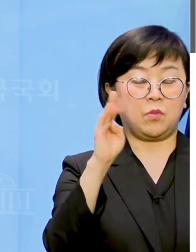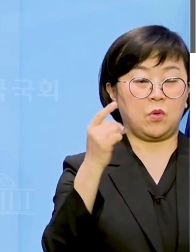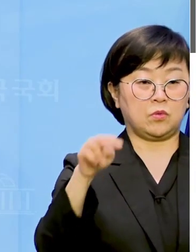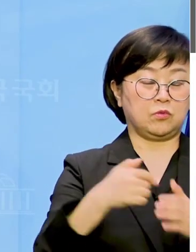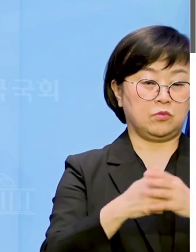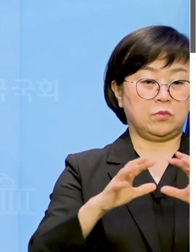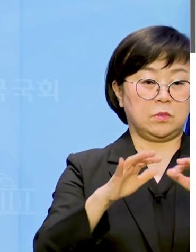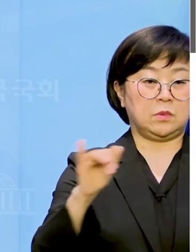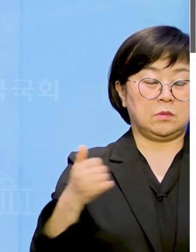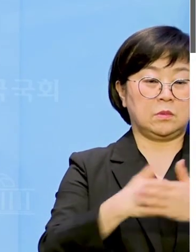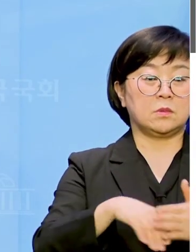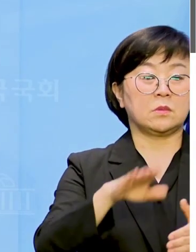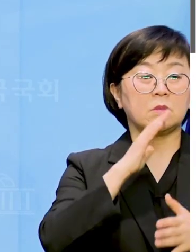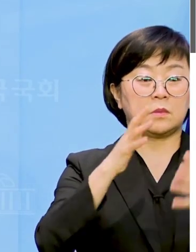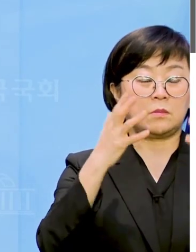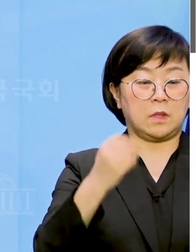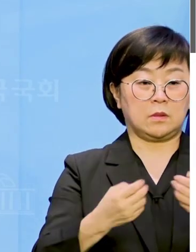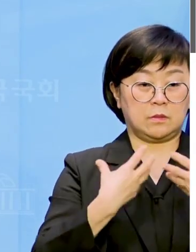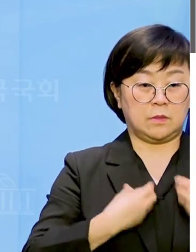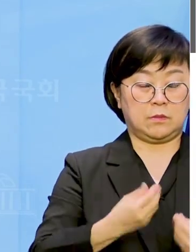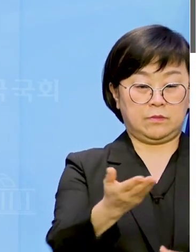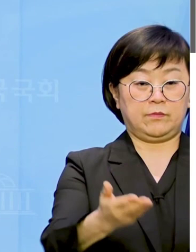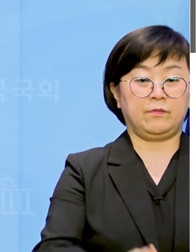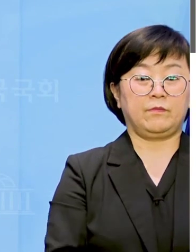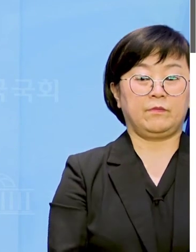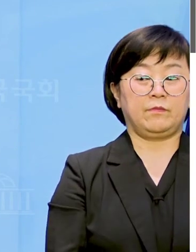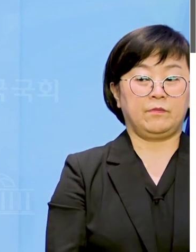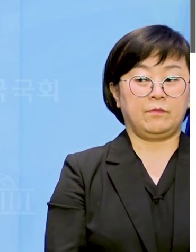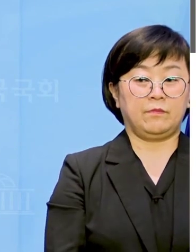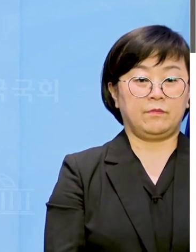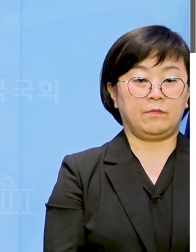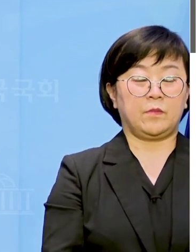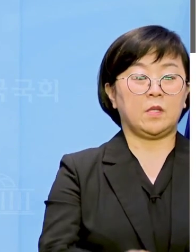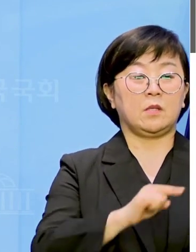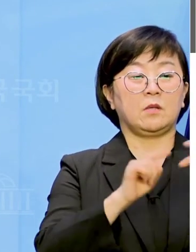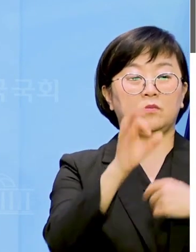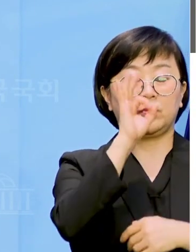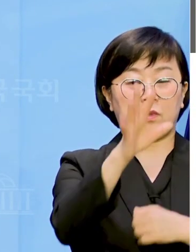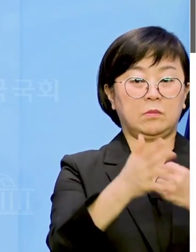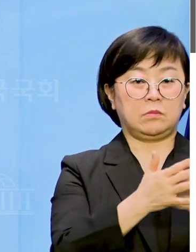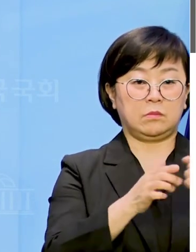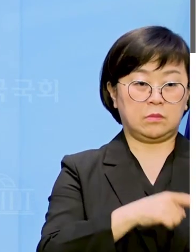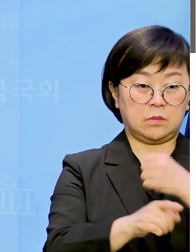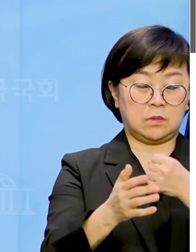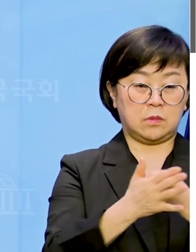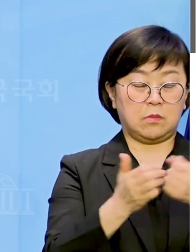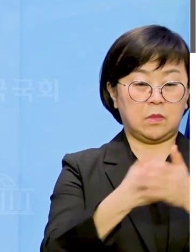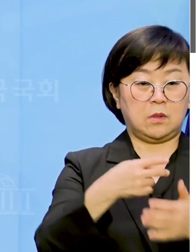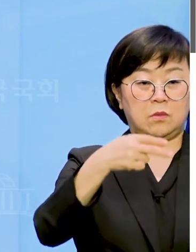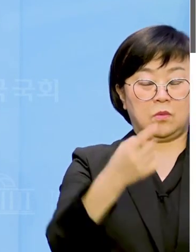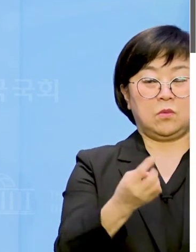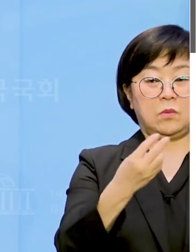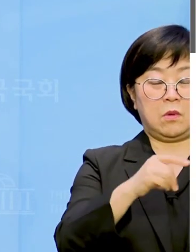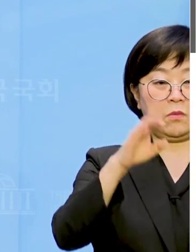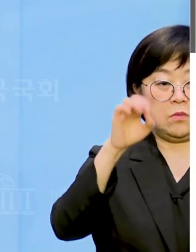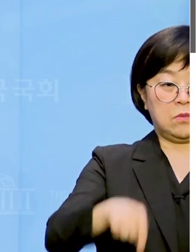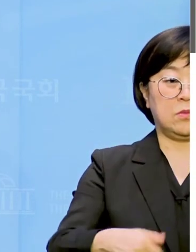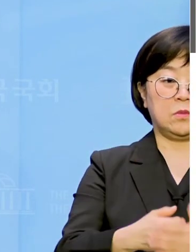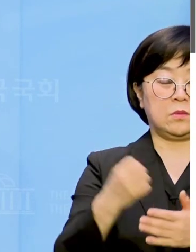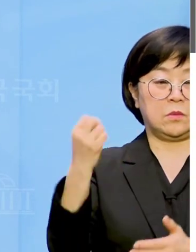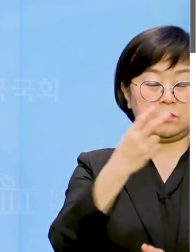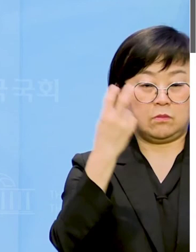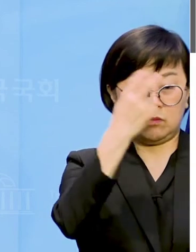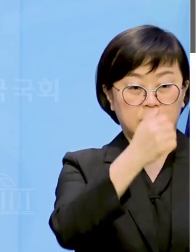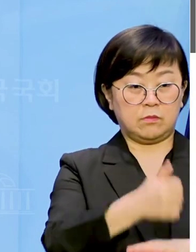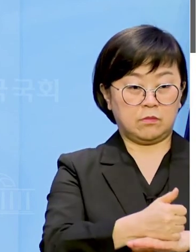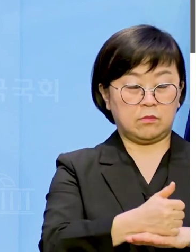국민들을 정말 많이도 실망시켰습니다. 납득할 수 없는 사유로 도태우 변호사에 대한 재심사